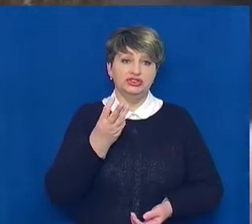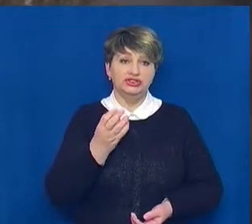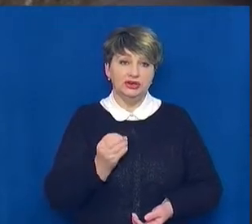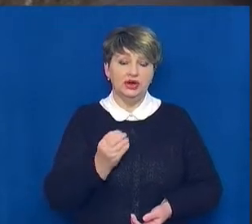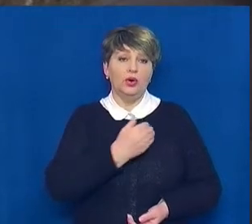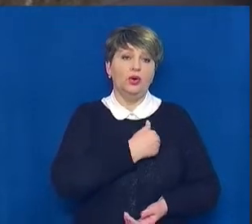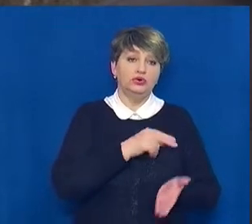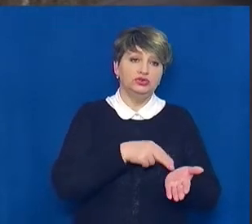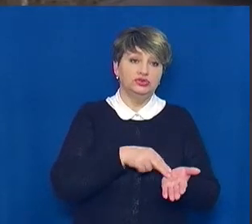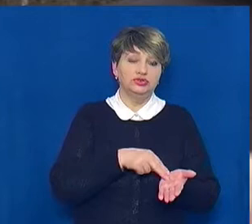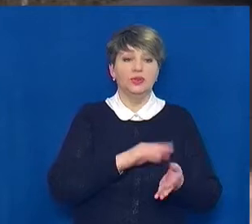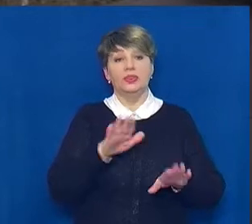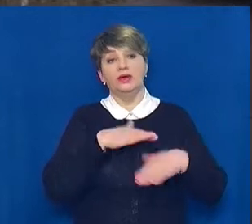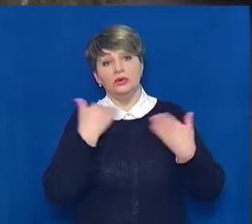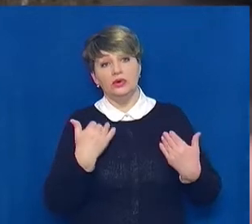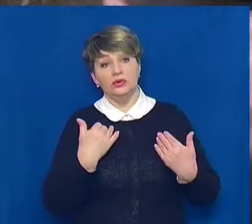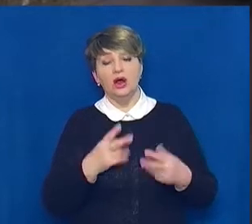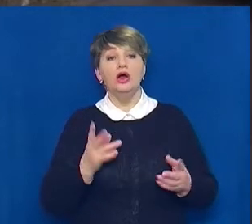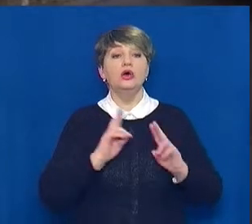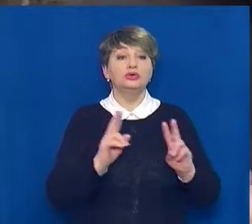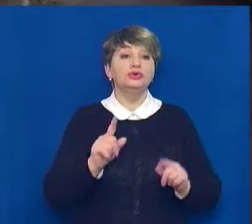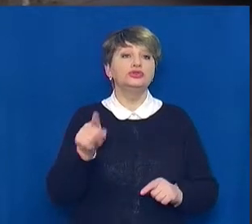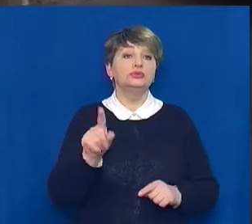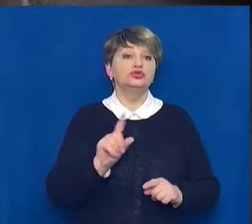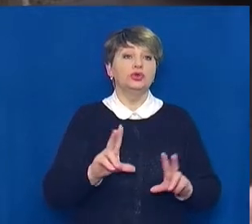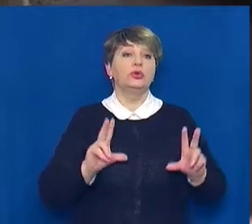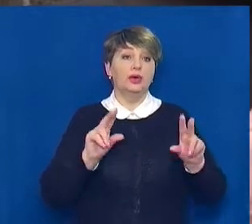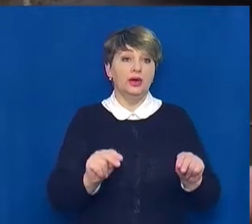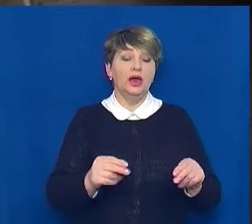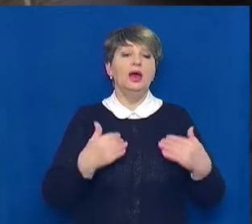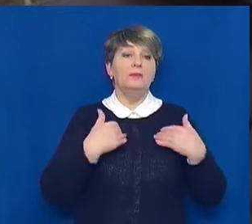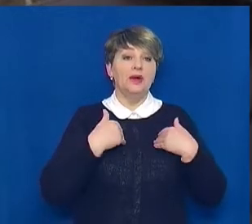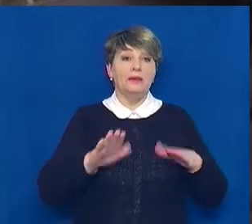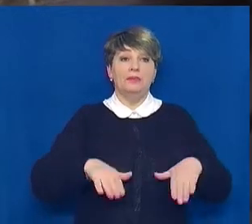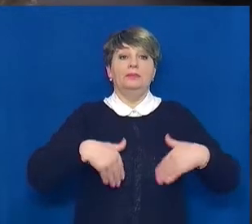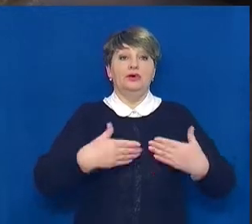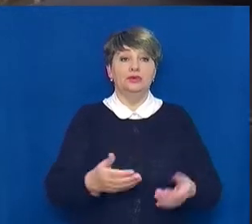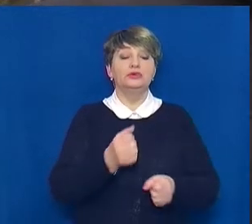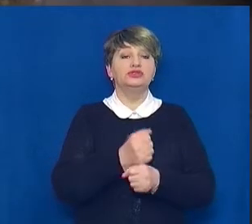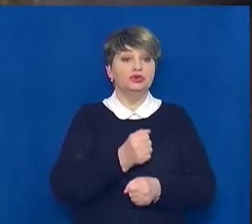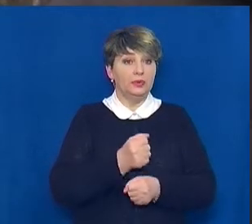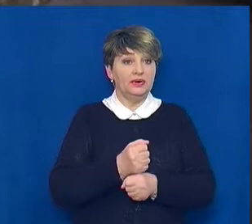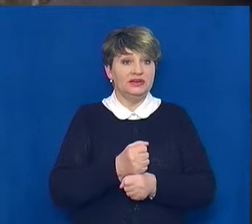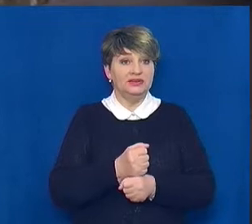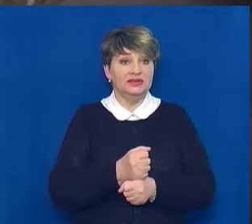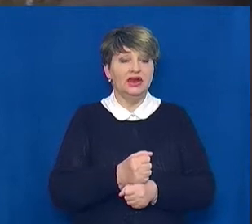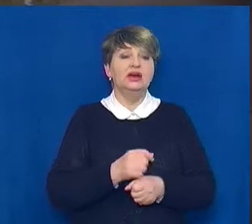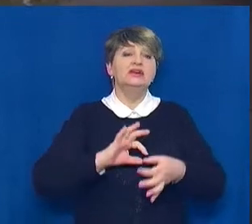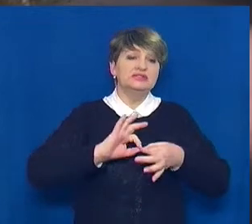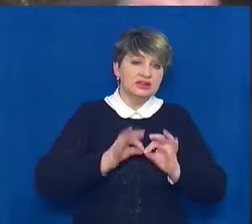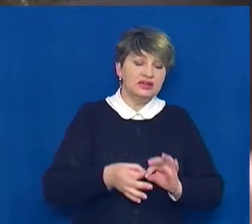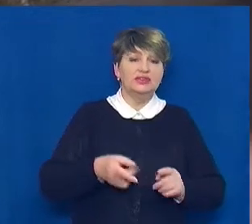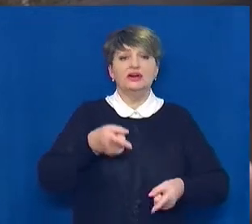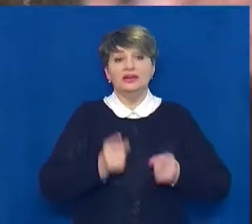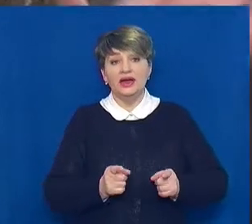хоче, щоб йому щось пообіцяли. Ми можемо обіцяти тільки одне, що ми будемо чути відповідно до закону. Їм пропонуємо зробити цю процедуру ту ж саму. Вона складна, вона реальна. Її